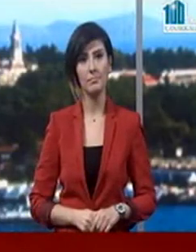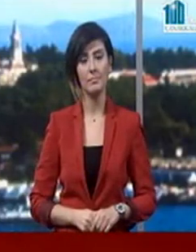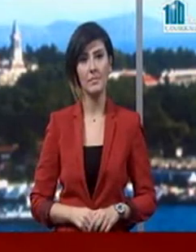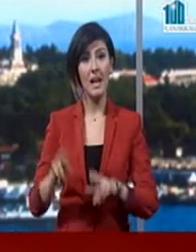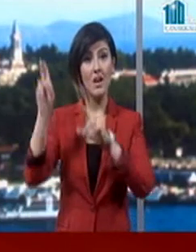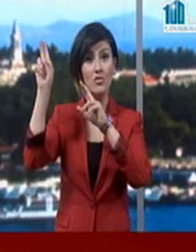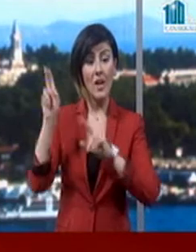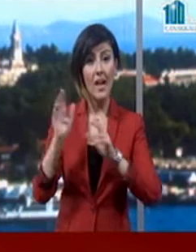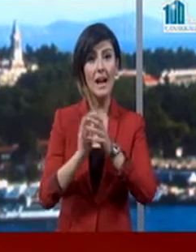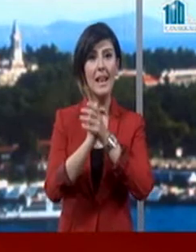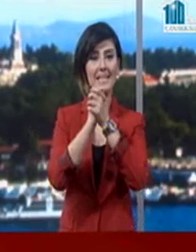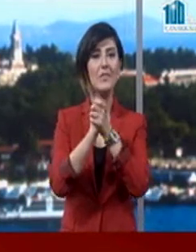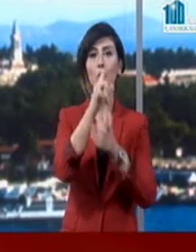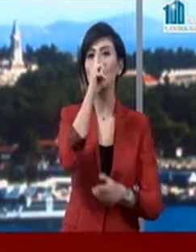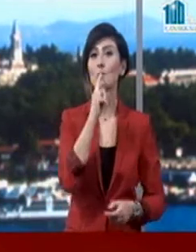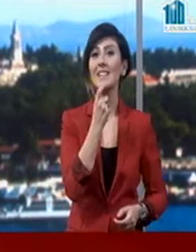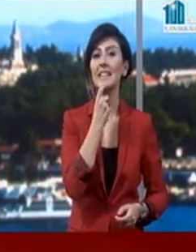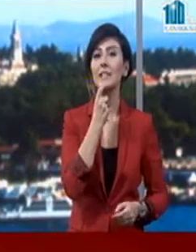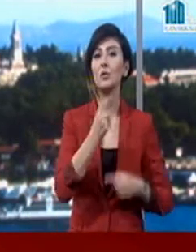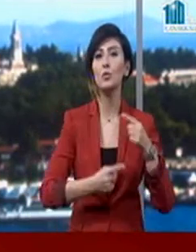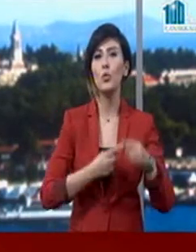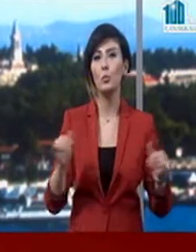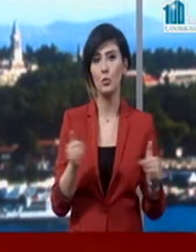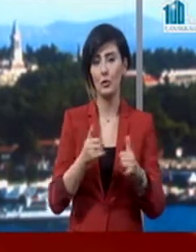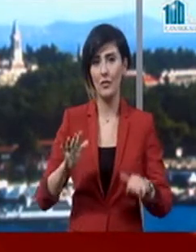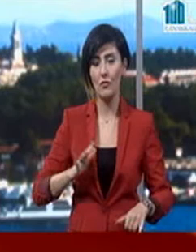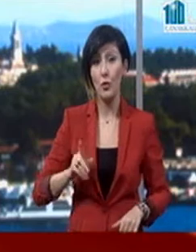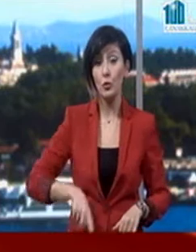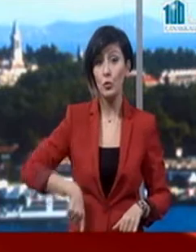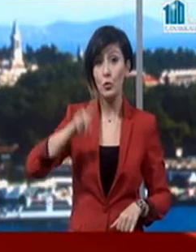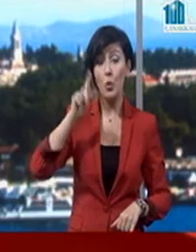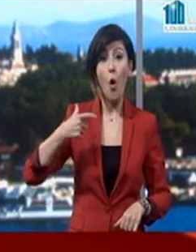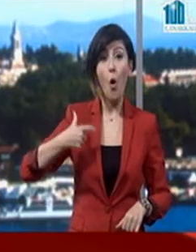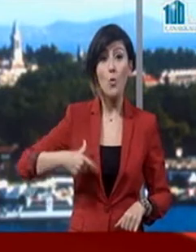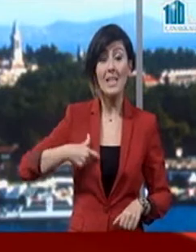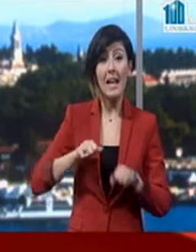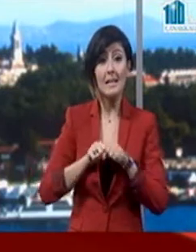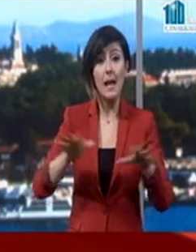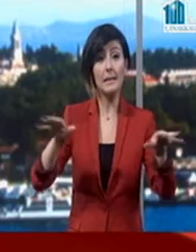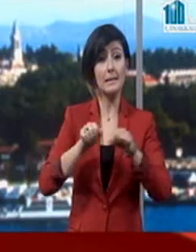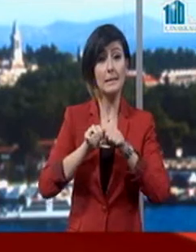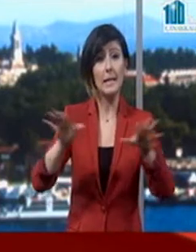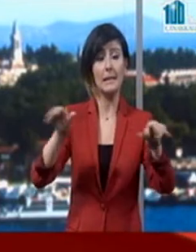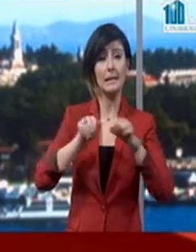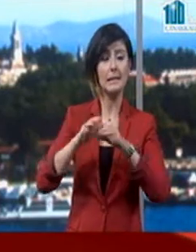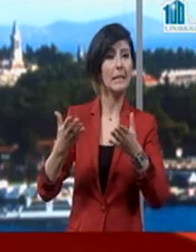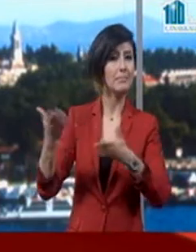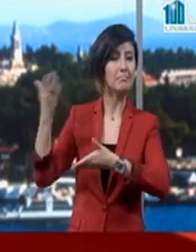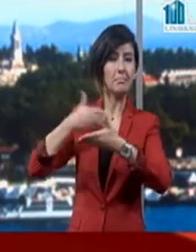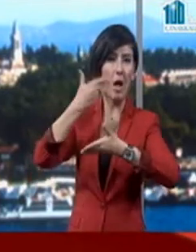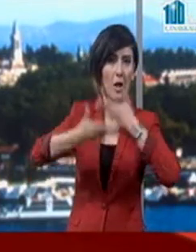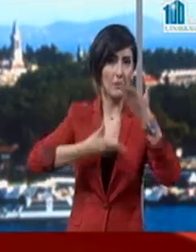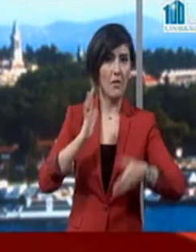Çanakkale Zaferi'nin 100. yıl dönümü kutlanıyor. Gün boyu özel yayınla kutlamalardan yansımaları sizlerle